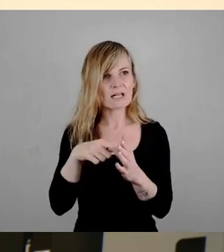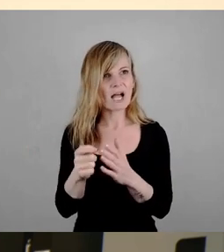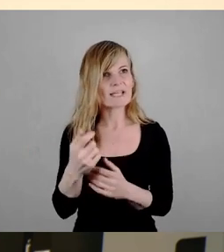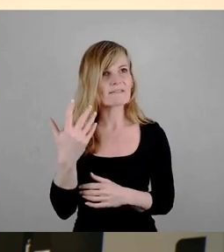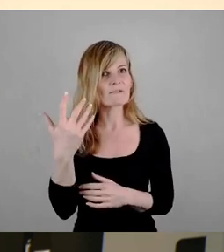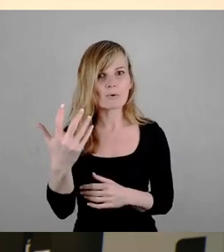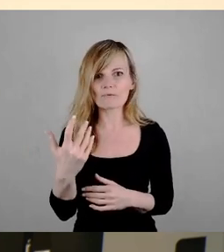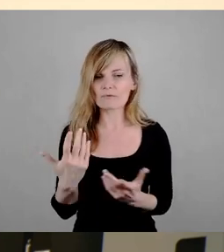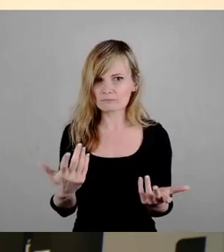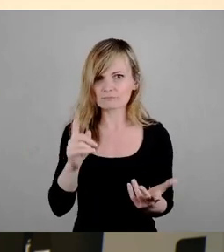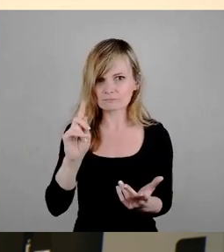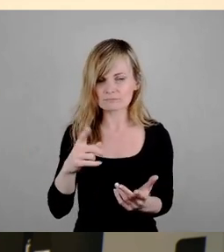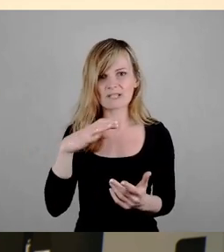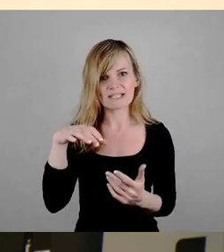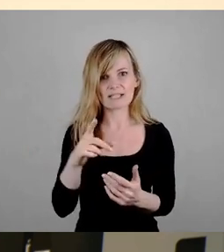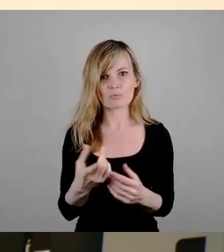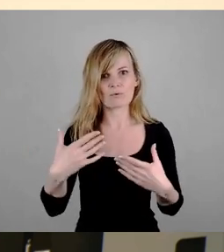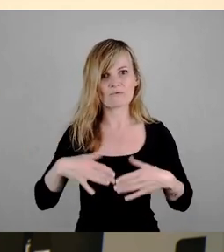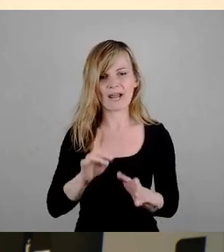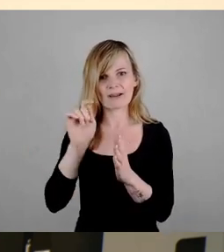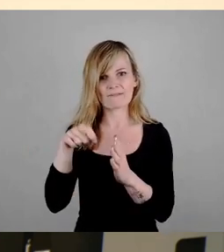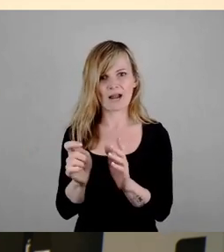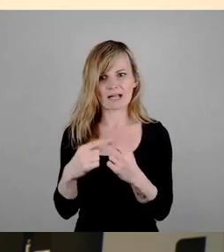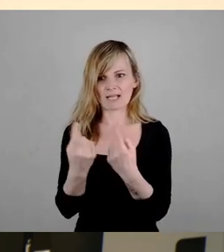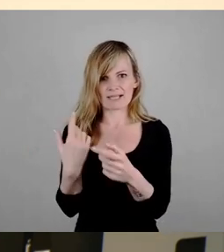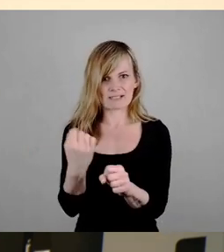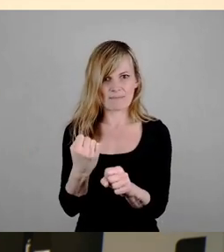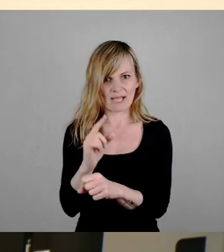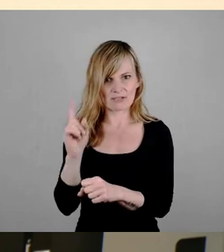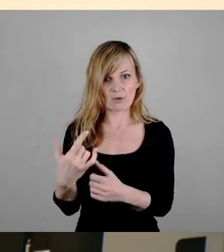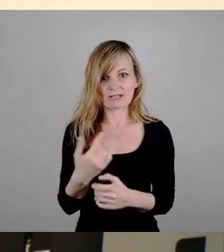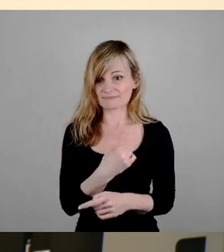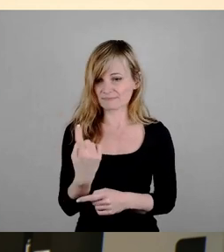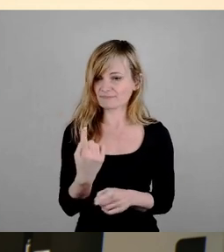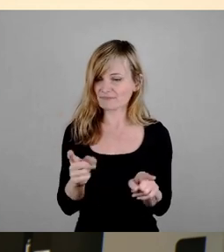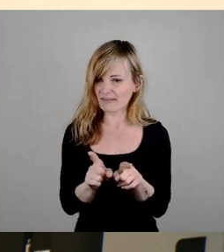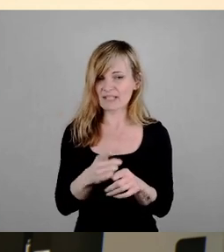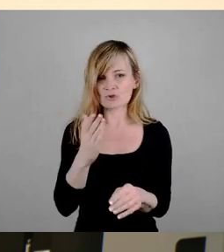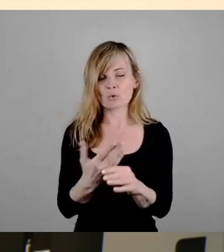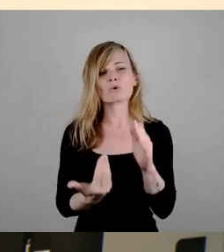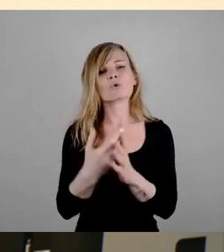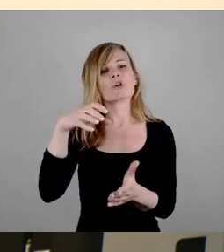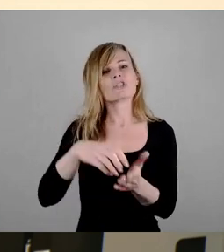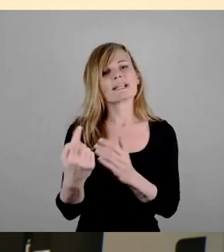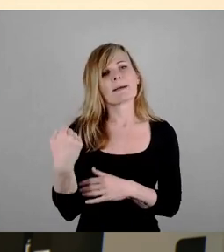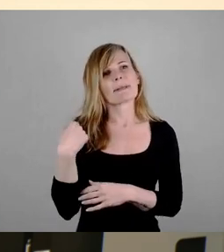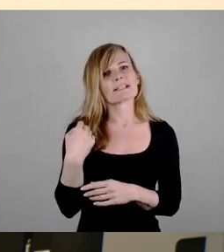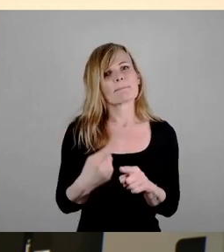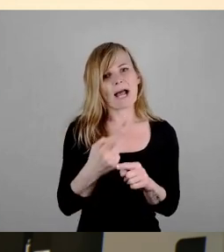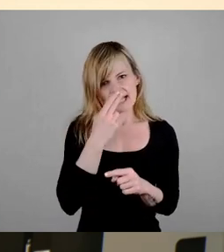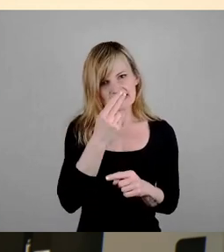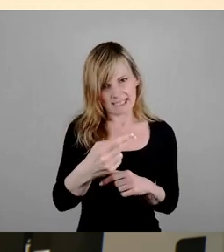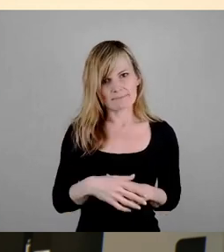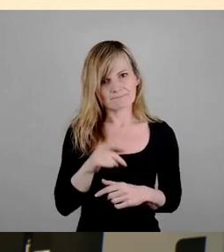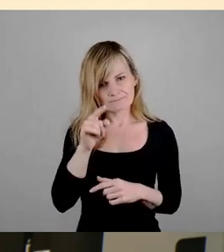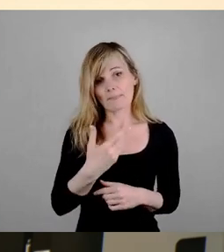auch mal zum CDU-freien Wahlkreis machen sollen, wie wir das schon in der Neustadt im letzten Mal erlebt haben, als der